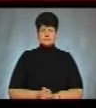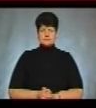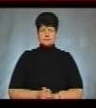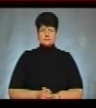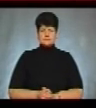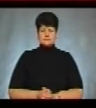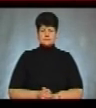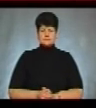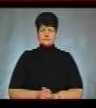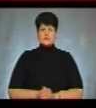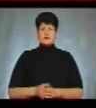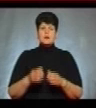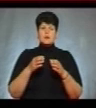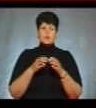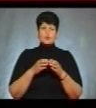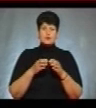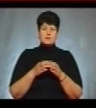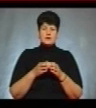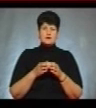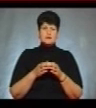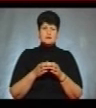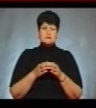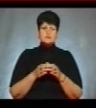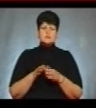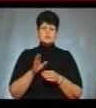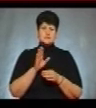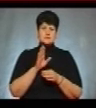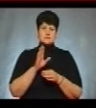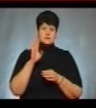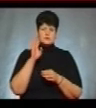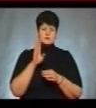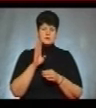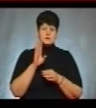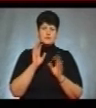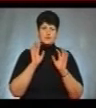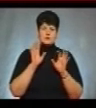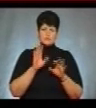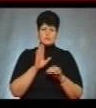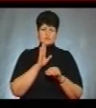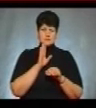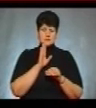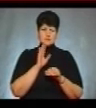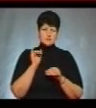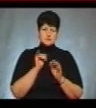Тернопільська команда складається 7 чоловіків дівчат в волейбол і 7